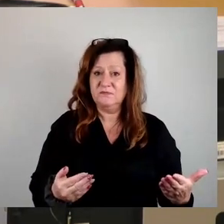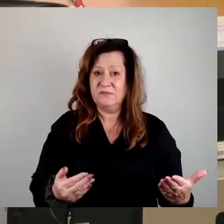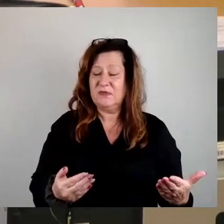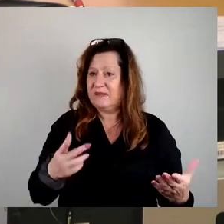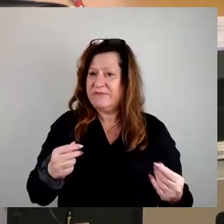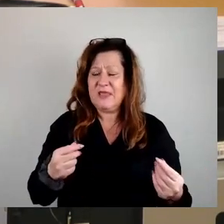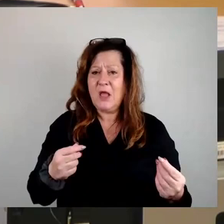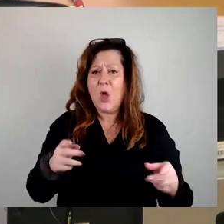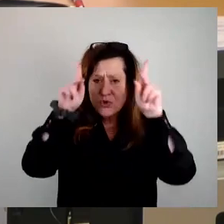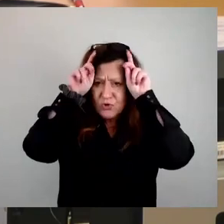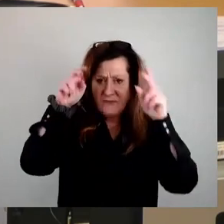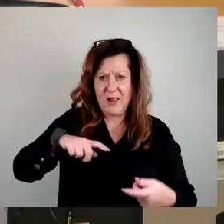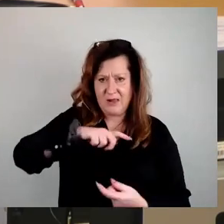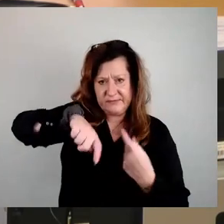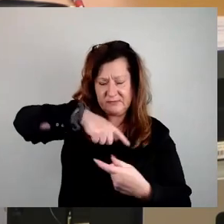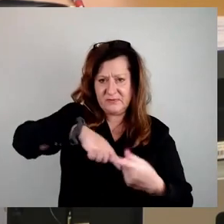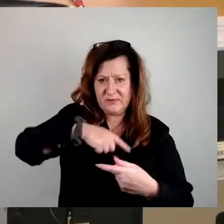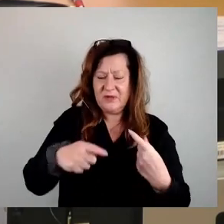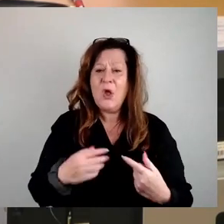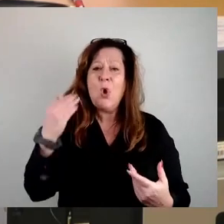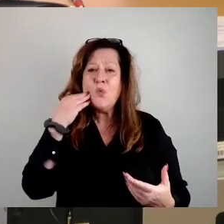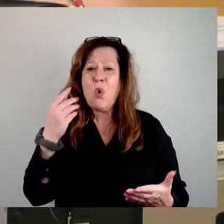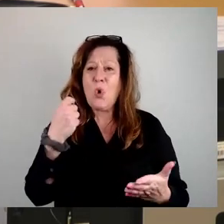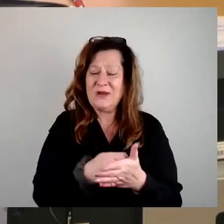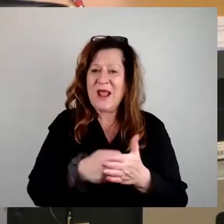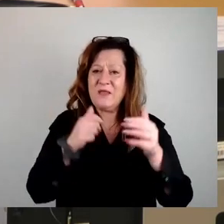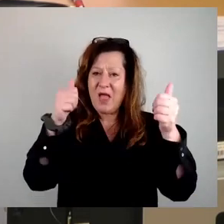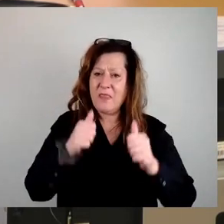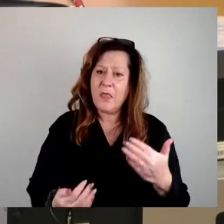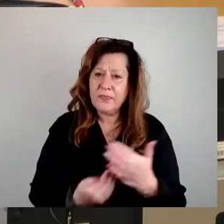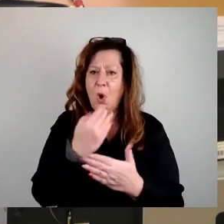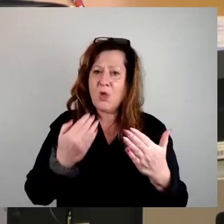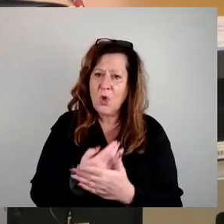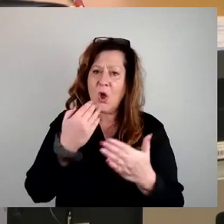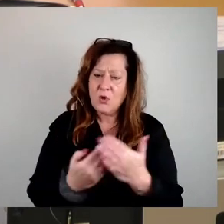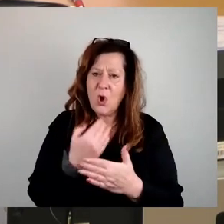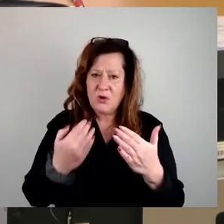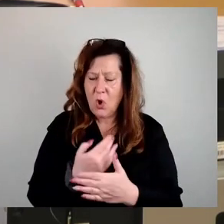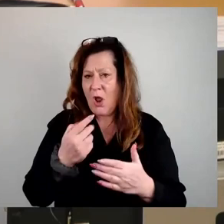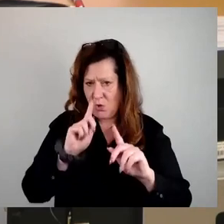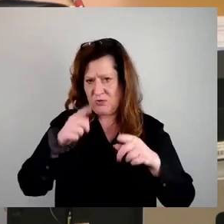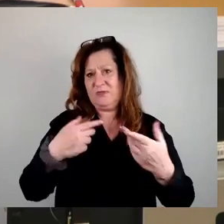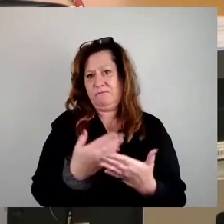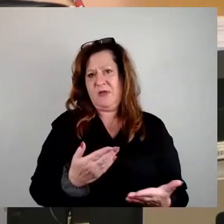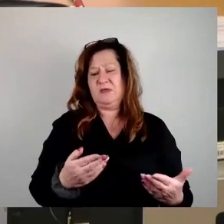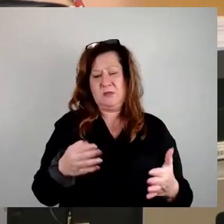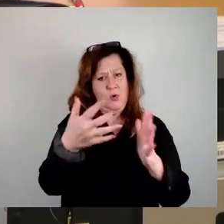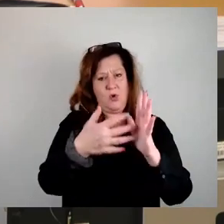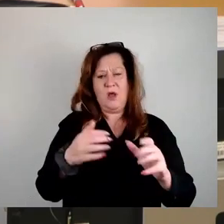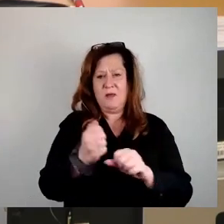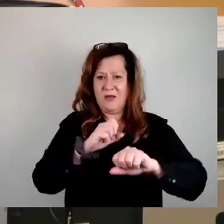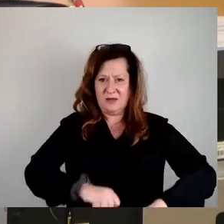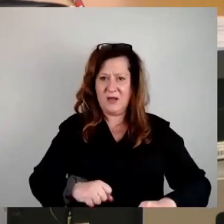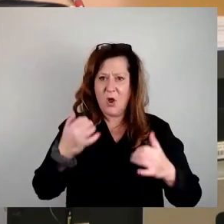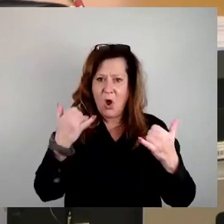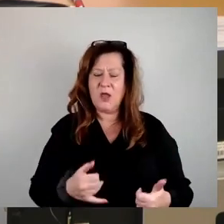aufhört. Ein Wohngeldantrag muss immer wieder neu gestellt werden und es passt so. Und dann haben wir heute ganz oft gehört, was die WED